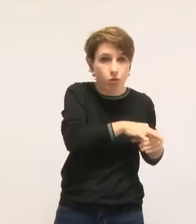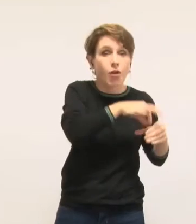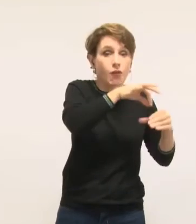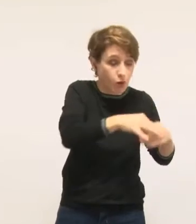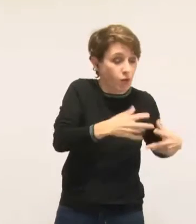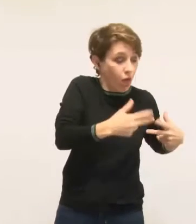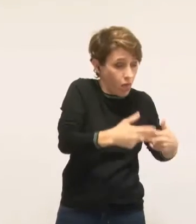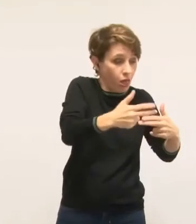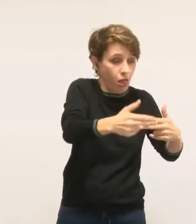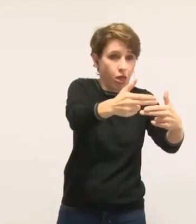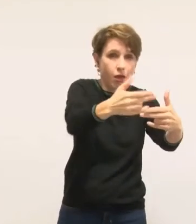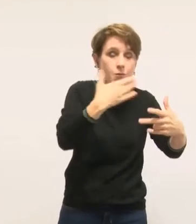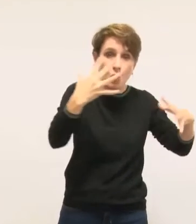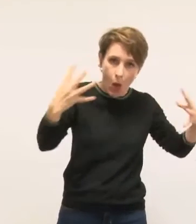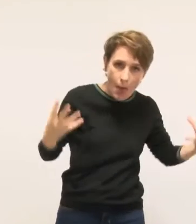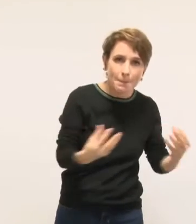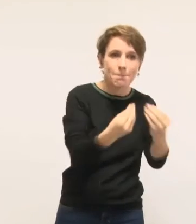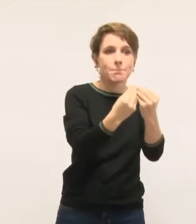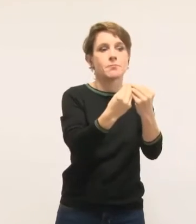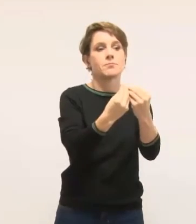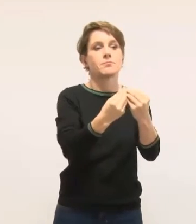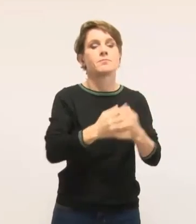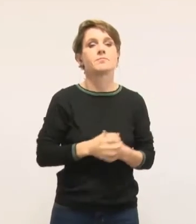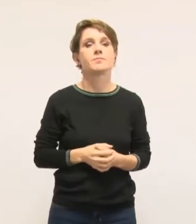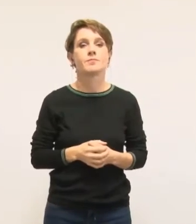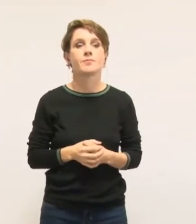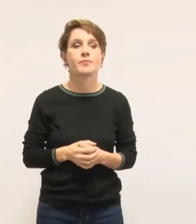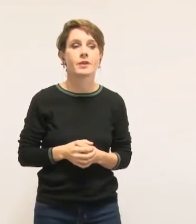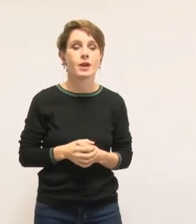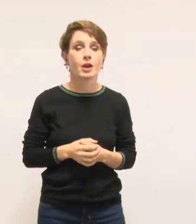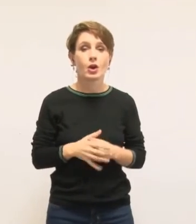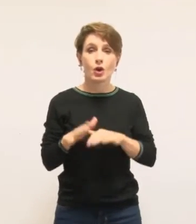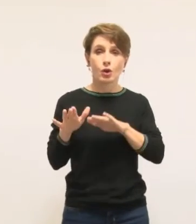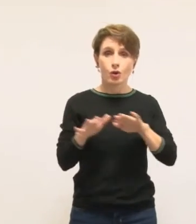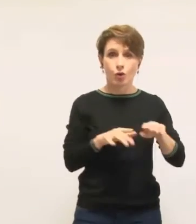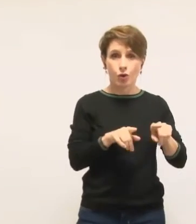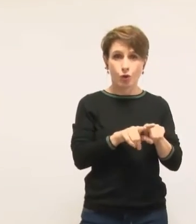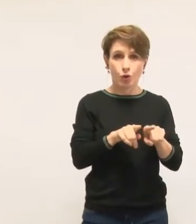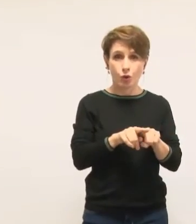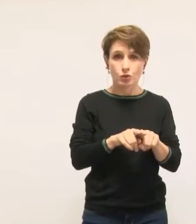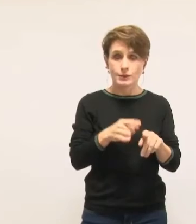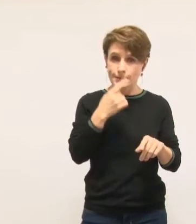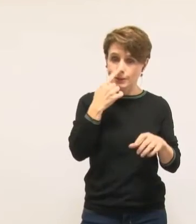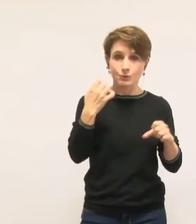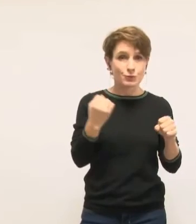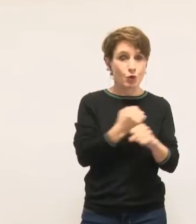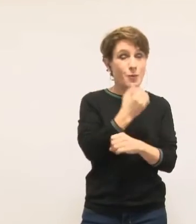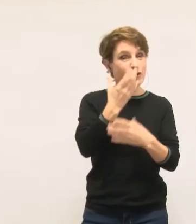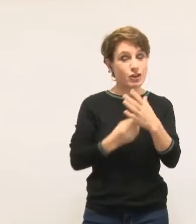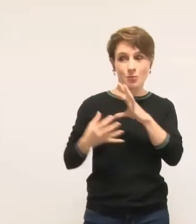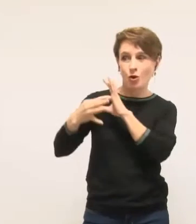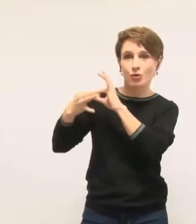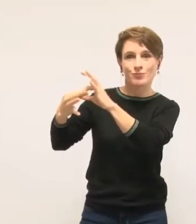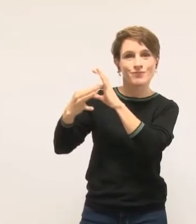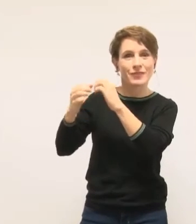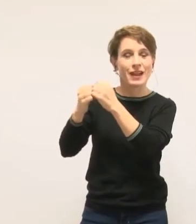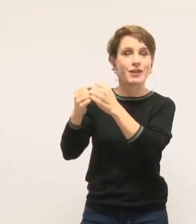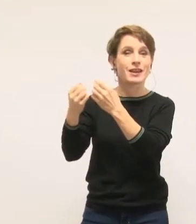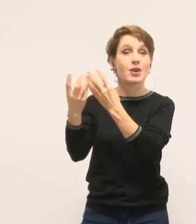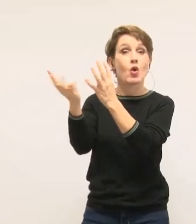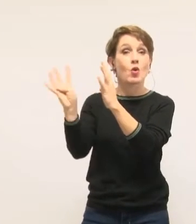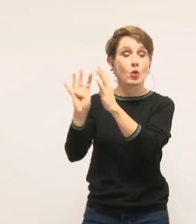mieux présenté, les liens avec le Conseil départemental qui est en charge des personnes âgées